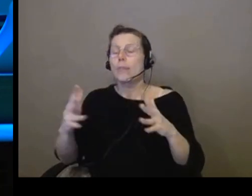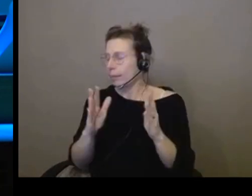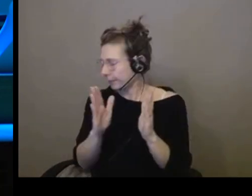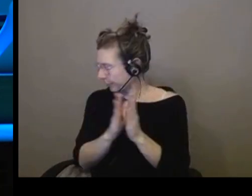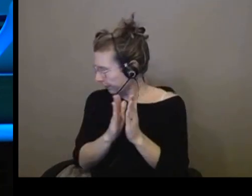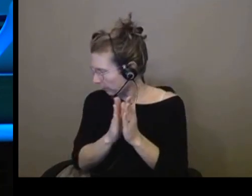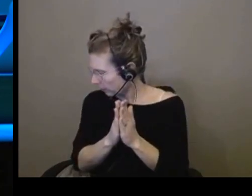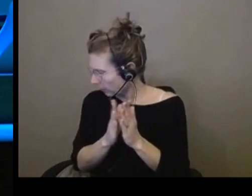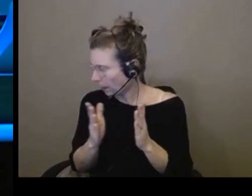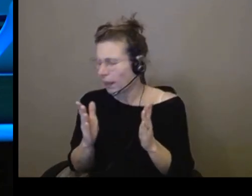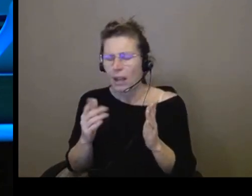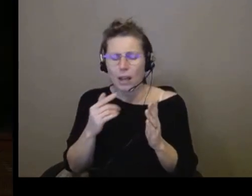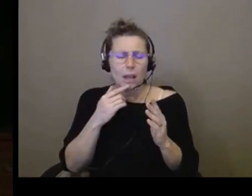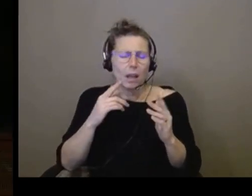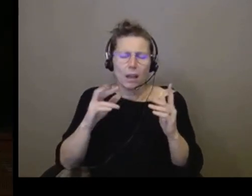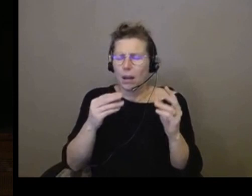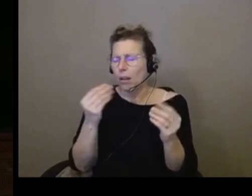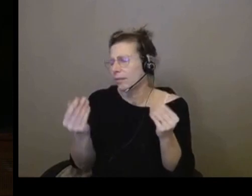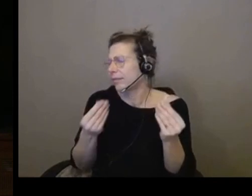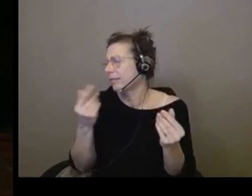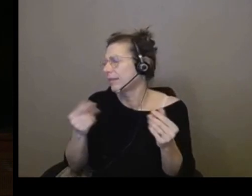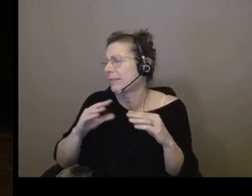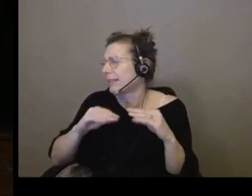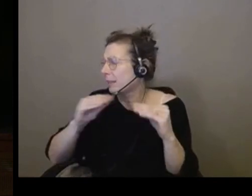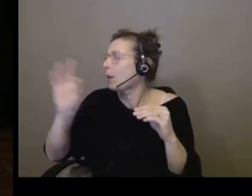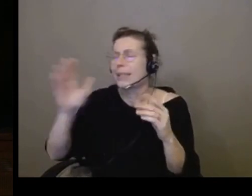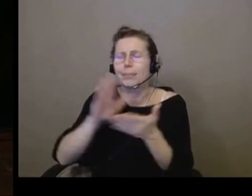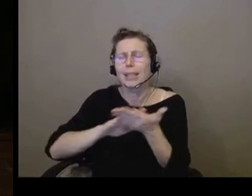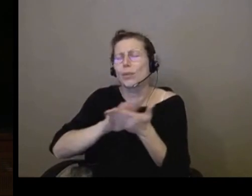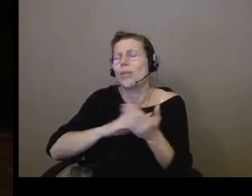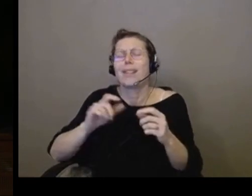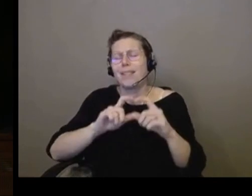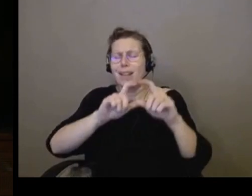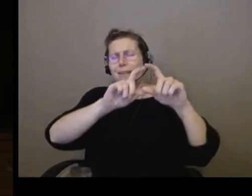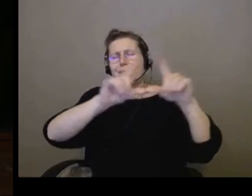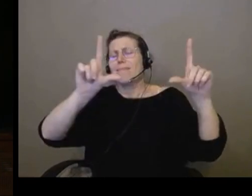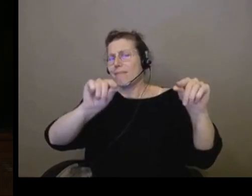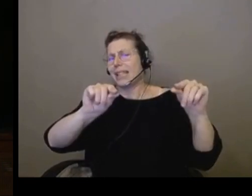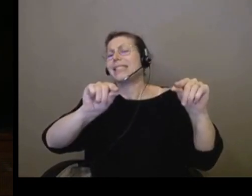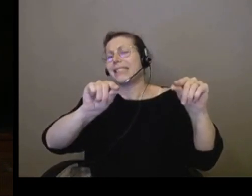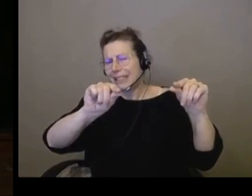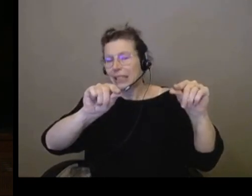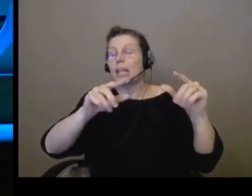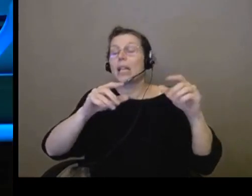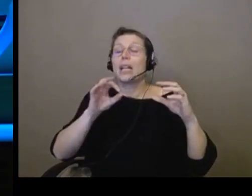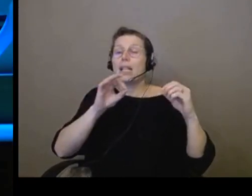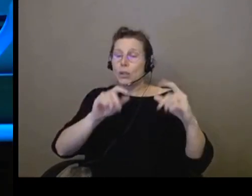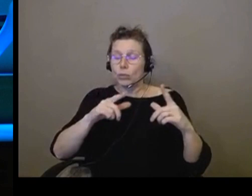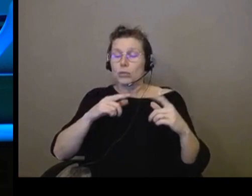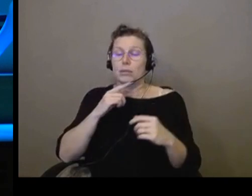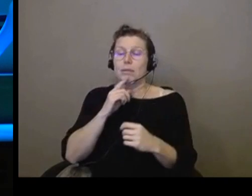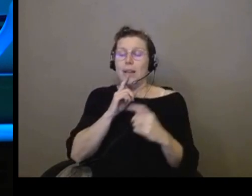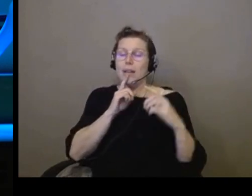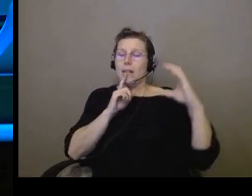enfin, voilà, on met des trucs pour se repérer dans la station. balises, voilà. Des balises. Et quand on passe devant, la balise, elle dit, je suis